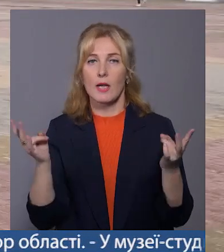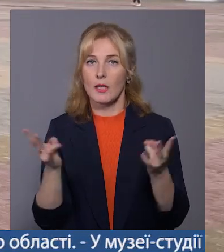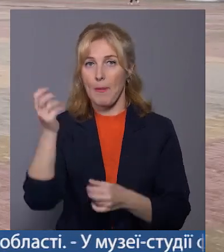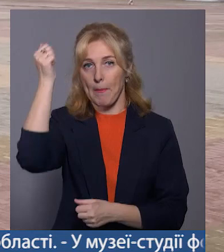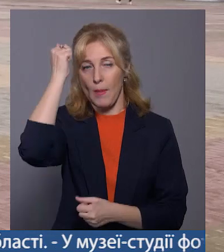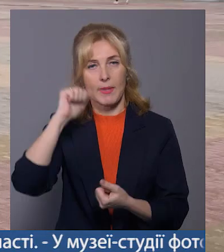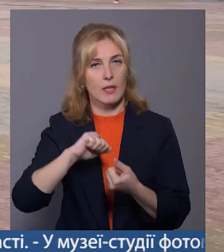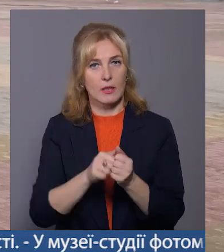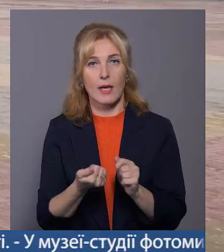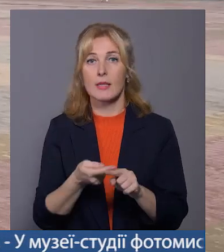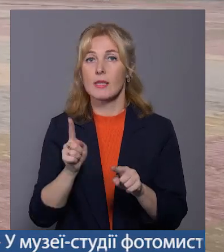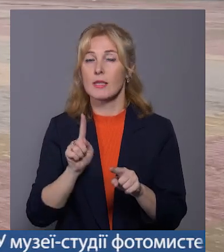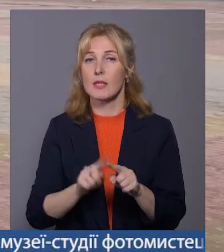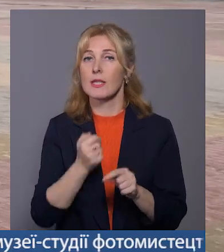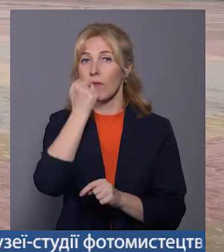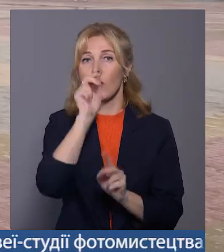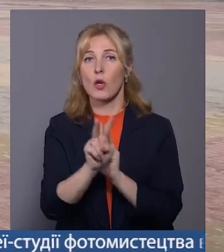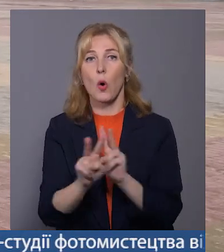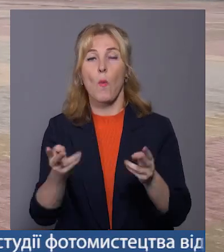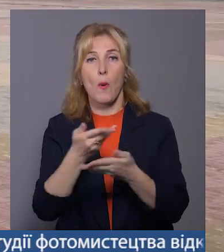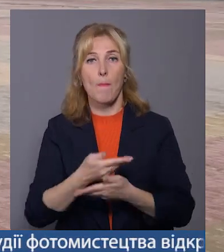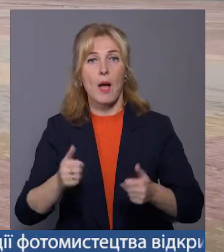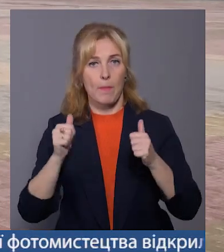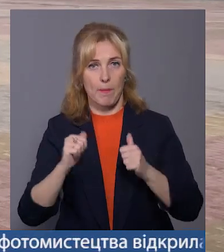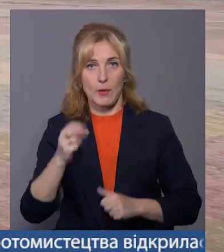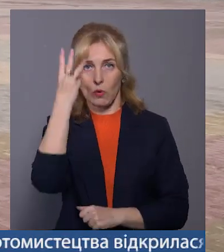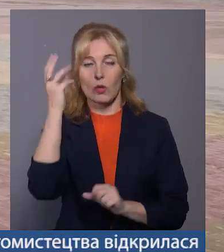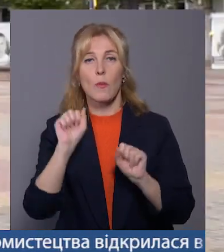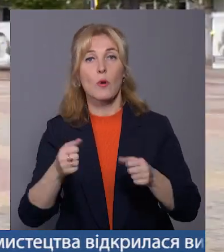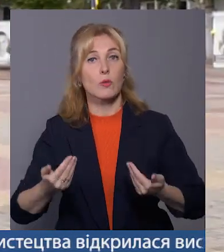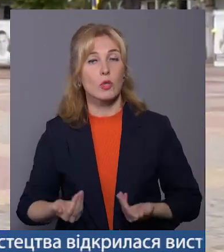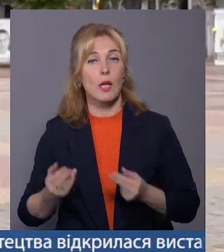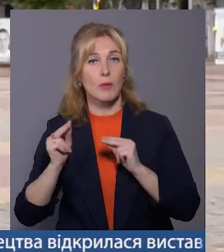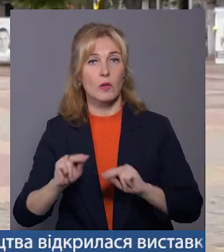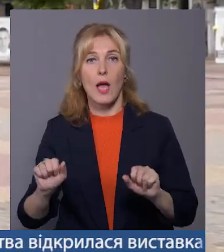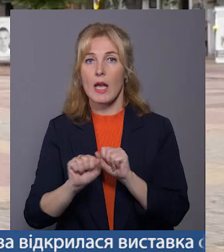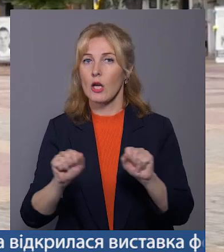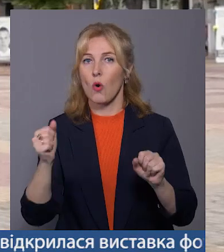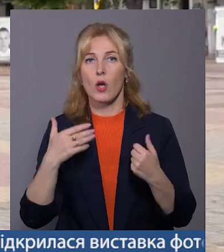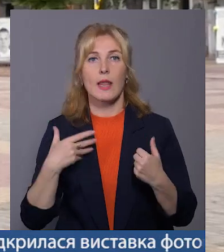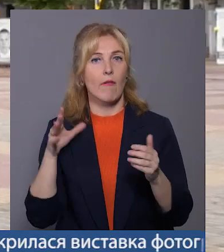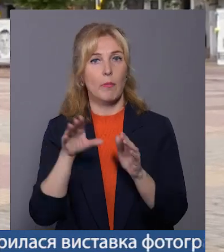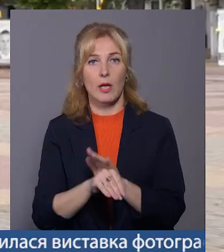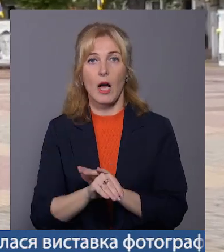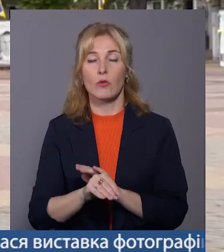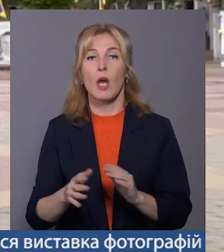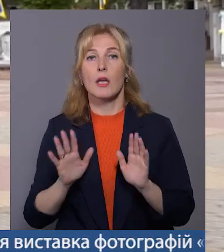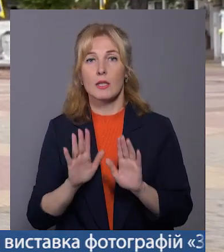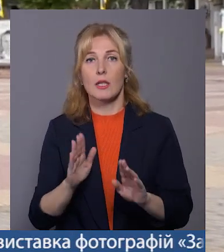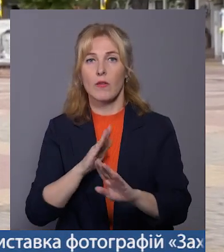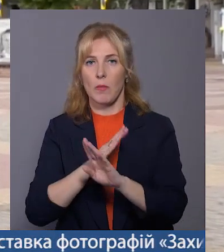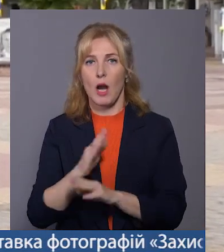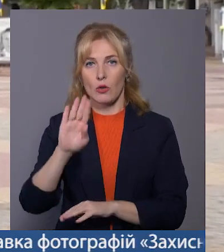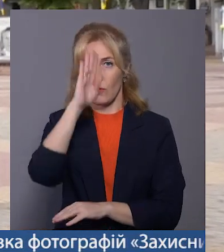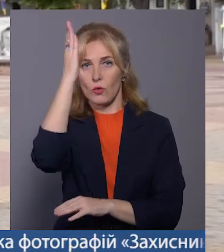'ятати. Це ті, завдяки кому сьогодні в мирному Хмельницьку ми можемо жити і працювати. Герої не вмирають, вмирають вороги, але для того,